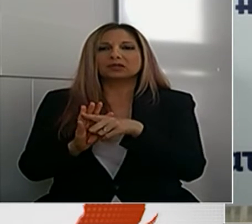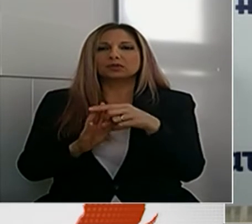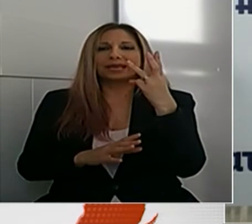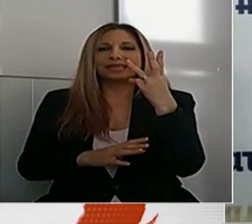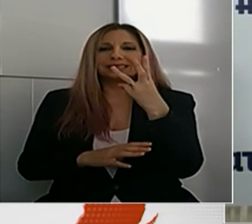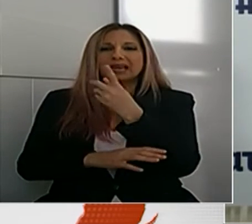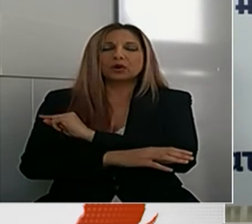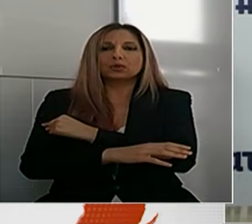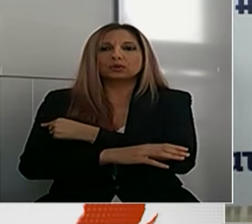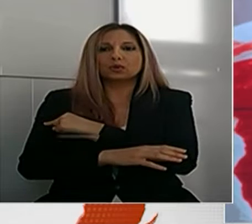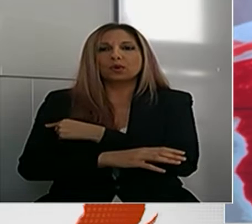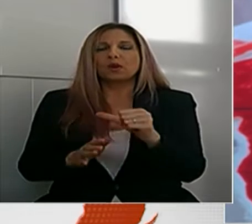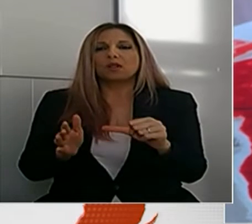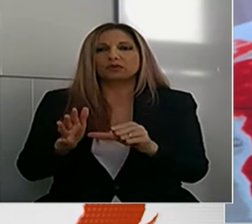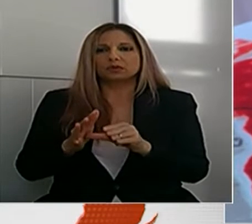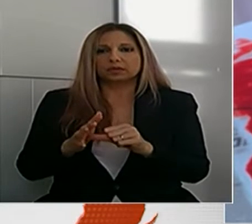Γενικού Νοσοκομείου Λευκοσίας.